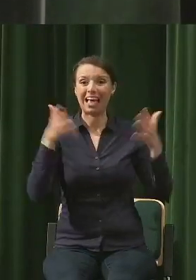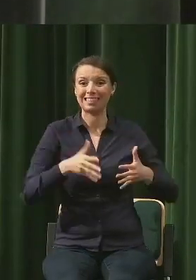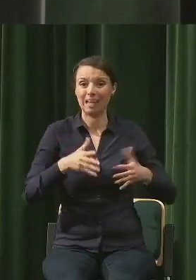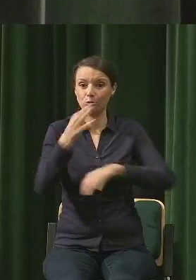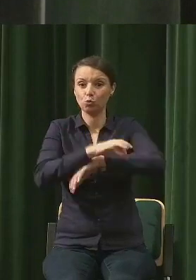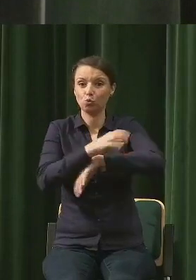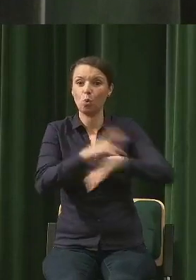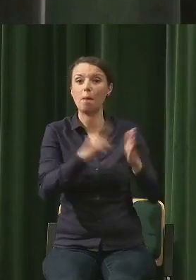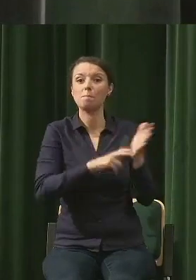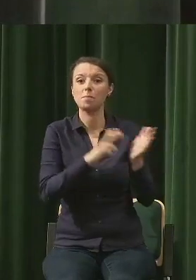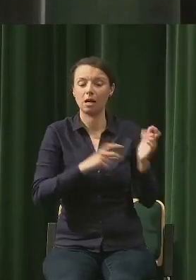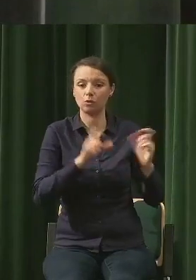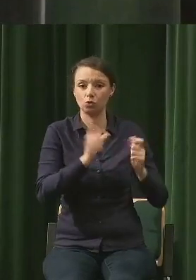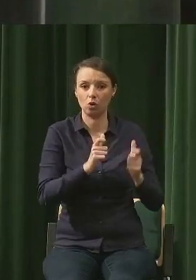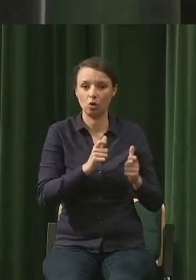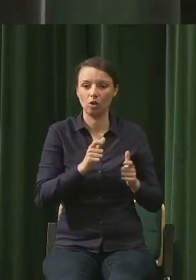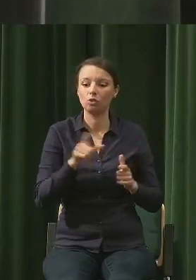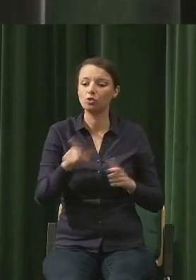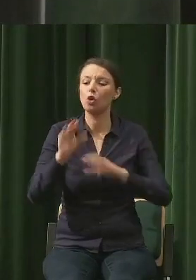Nie wiedzy,